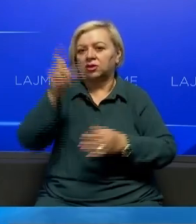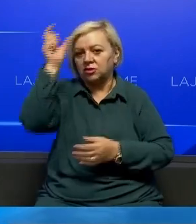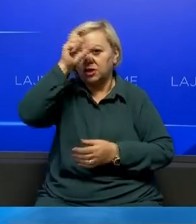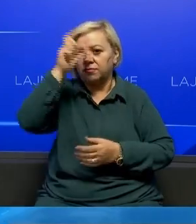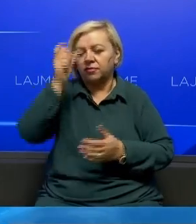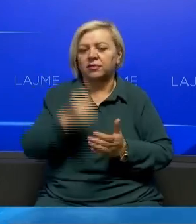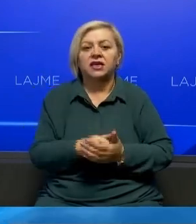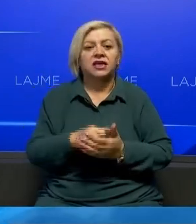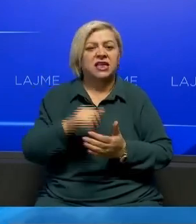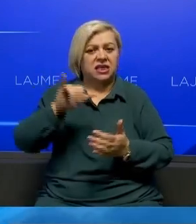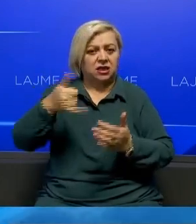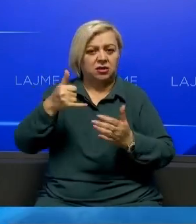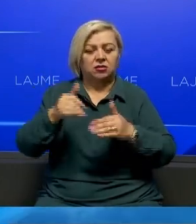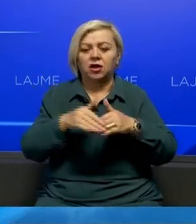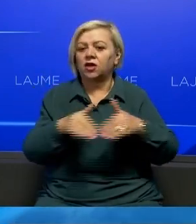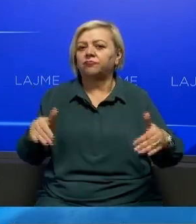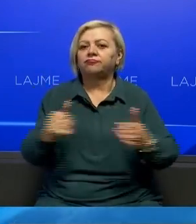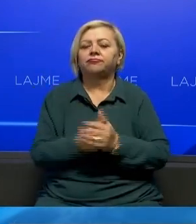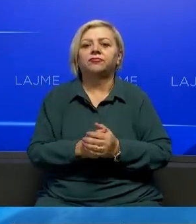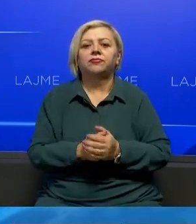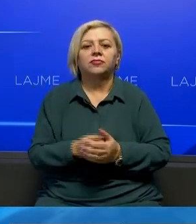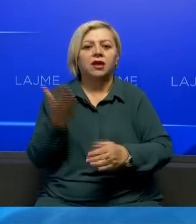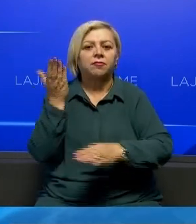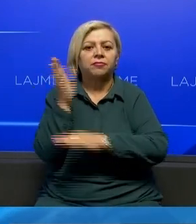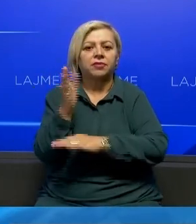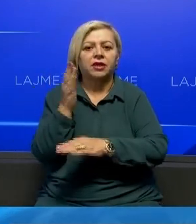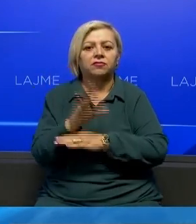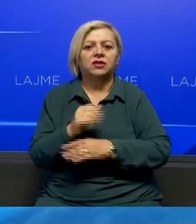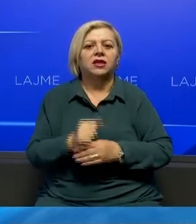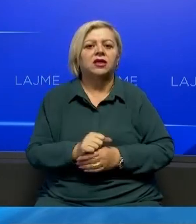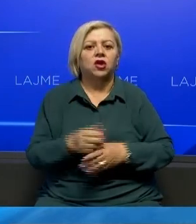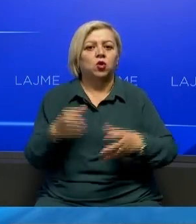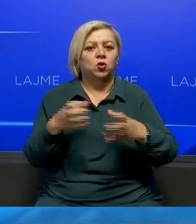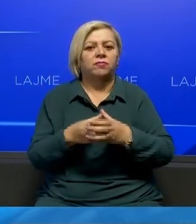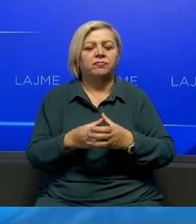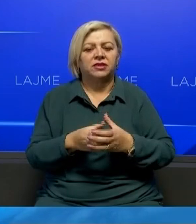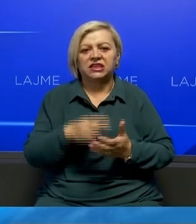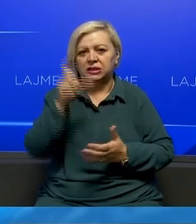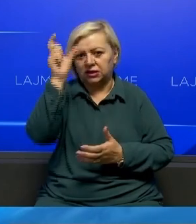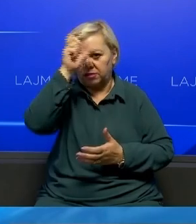lokal në Jarinj, tash më janë par edhe përfacuesit e listë të Serbe.